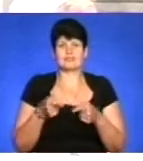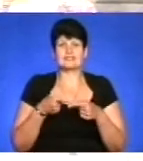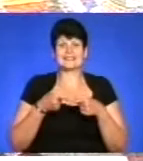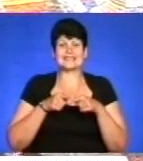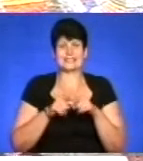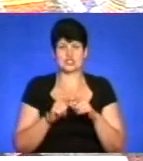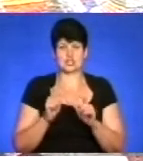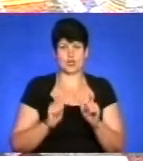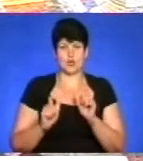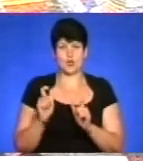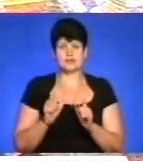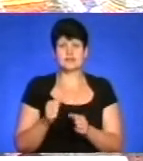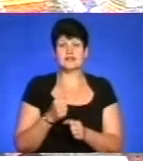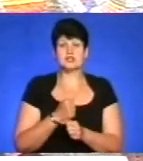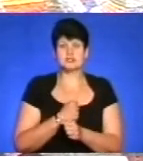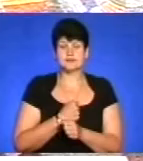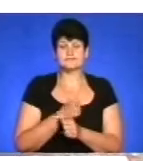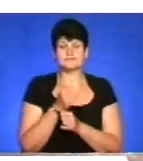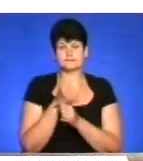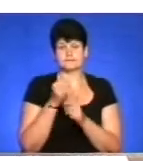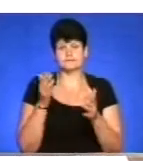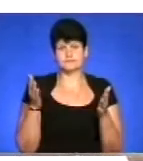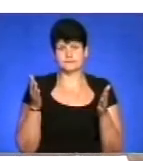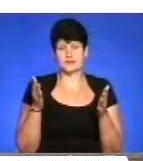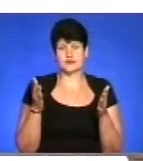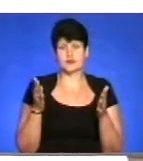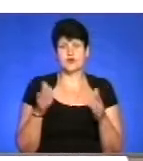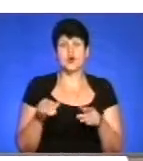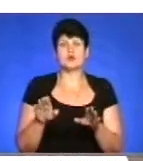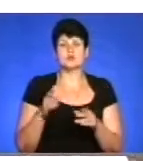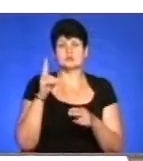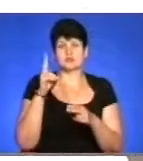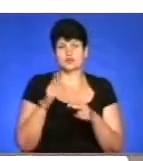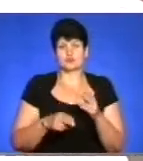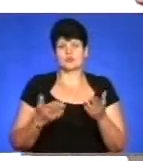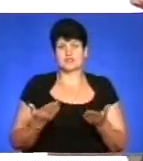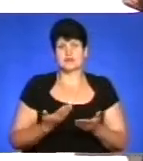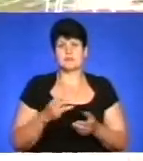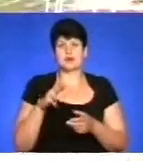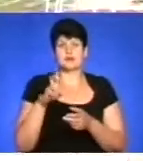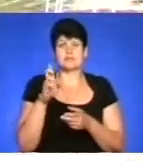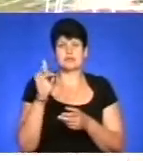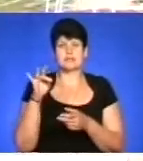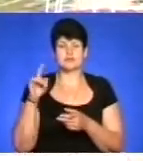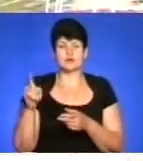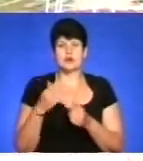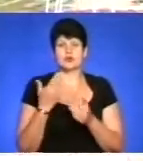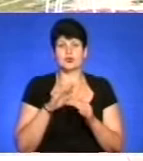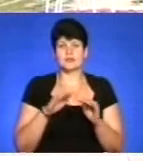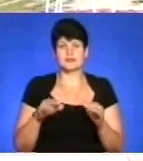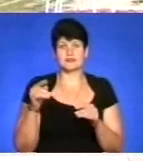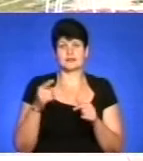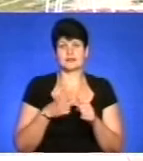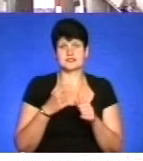коледжу. На жаль, не судилося. Передчасно обірвалося і життя Михайла Близнюка, якого учні називали